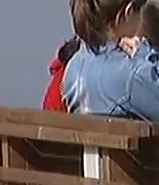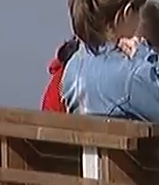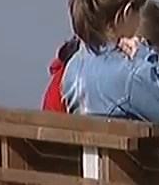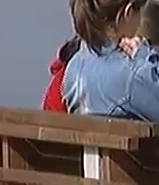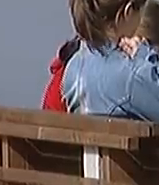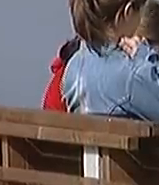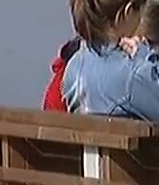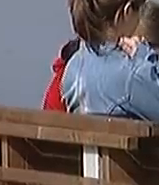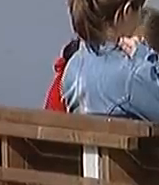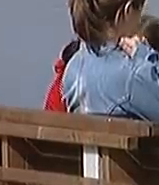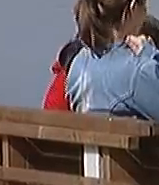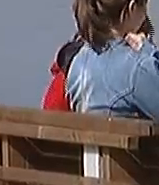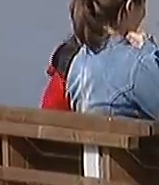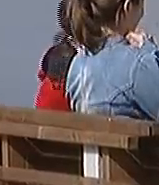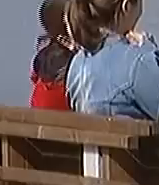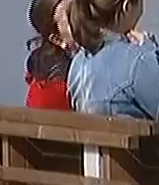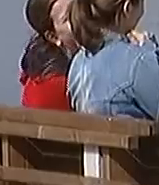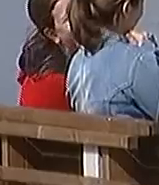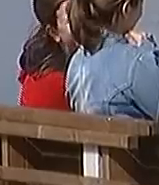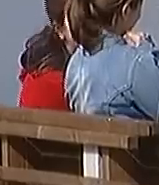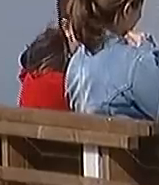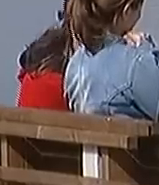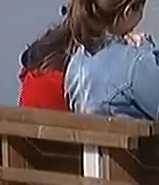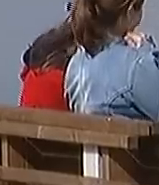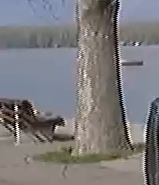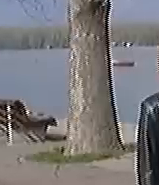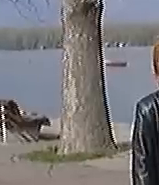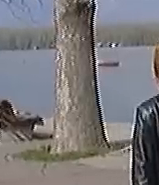Vreme do kraja dana, sunčano i topla, temperatura oko 20 stepeni.